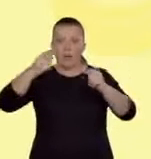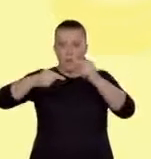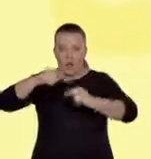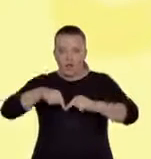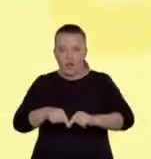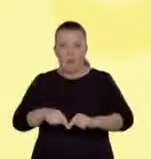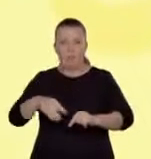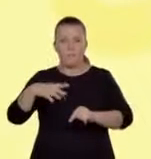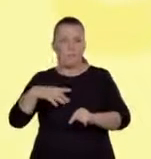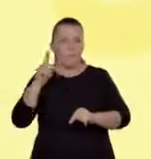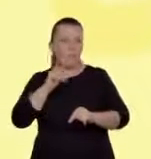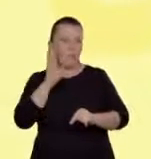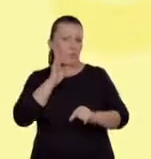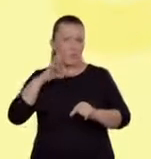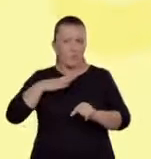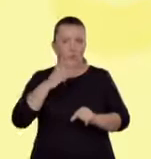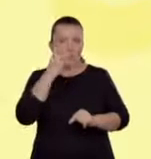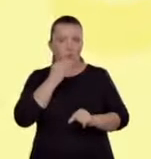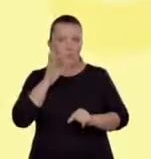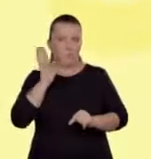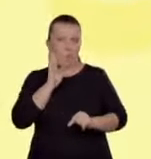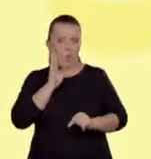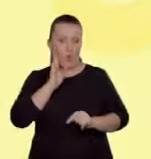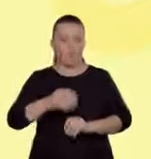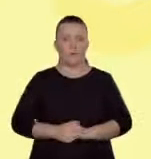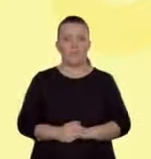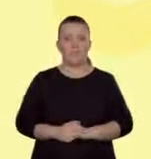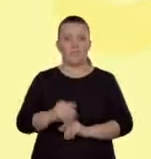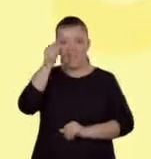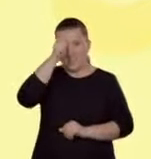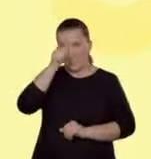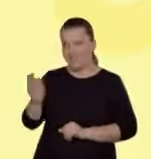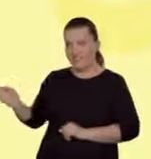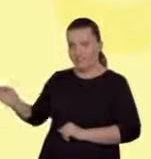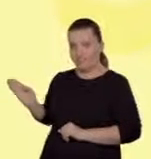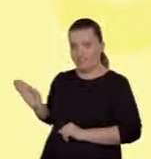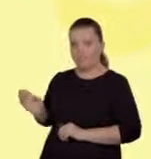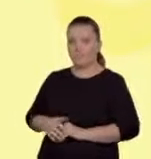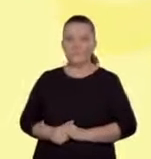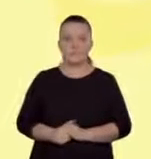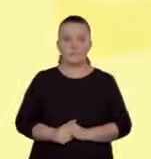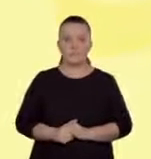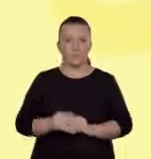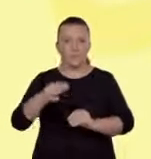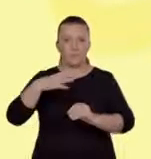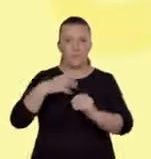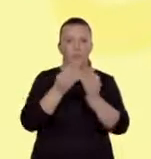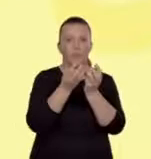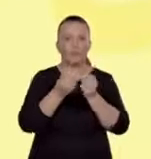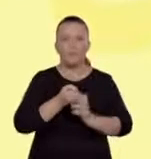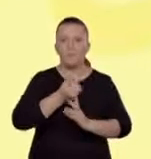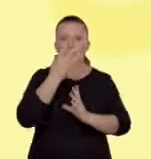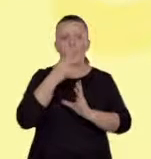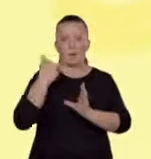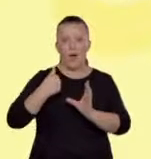przedstawionego na fotografii gatunku o łacińskiej nazwie Talictrum talictroides. Okazały okwiat przyciągający zapylaczy